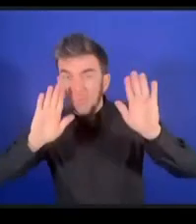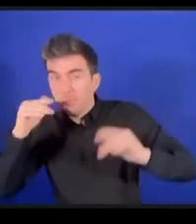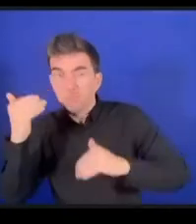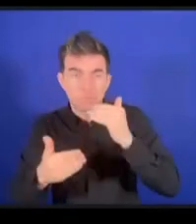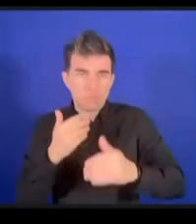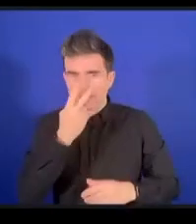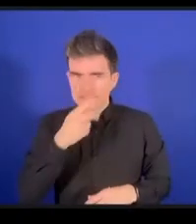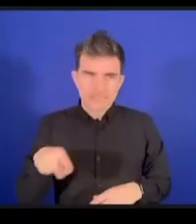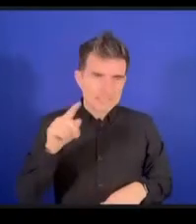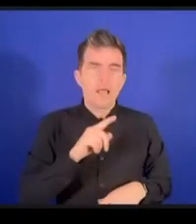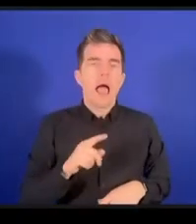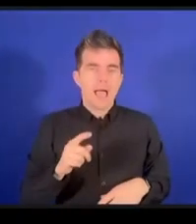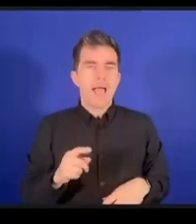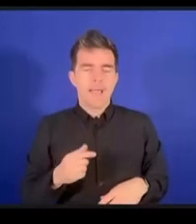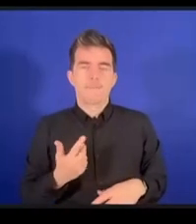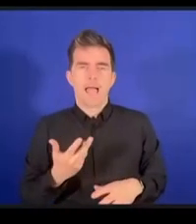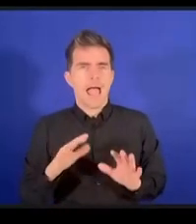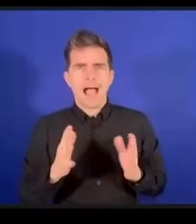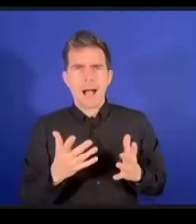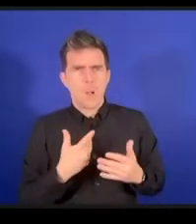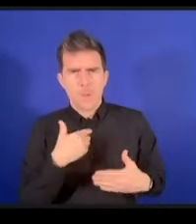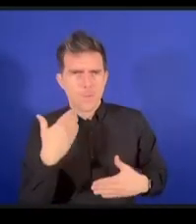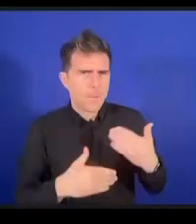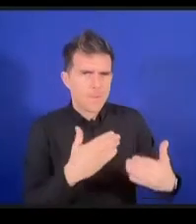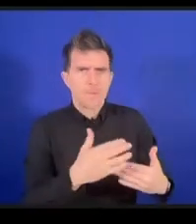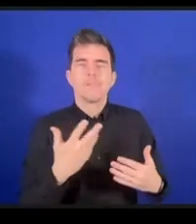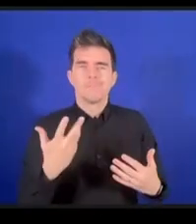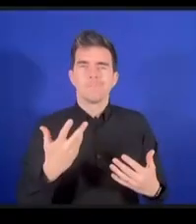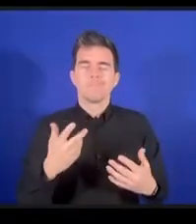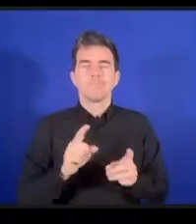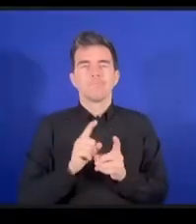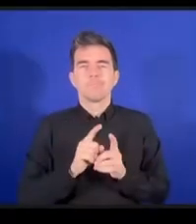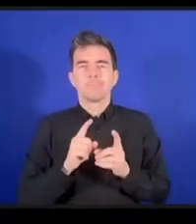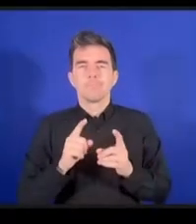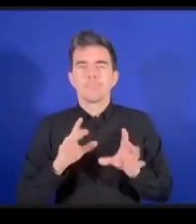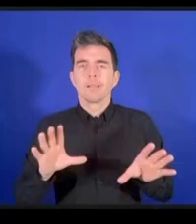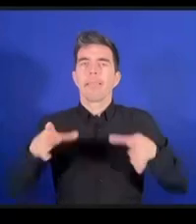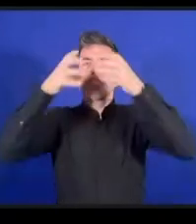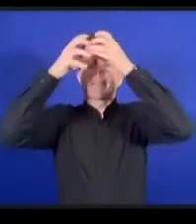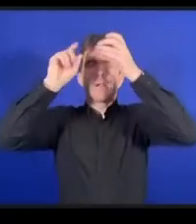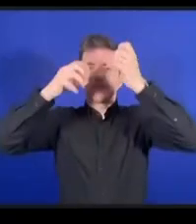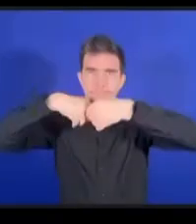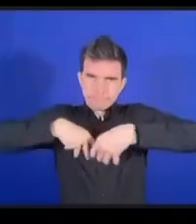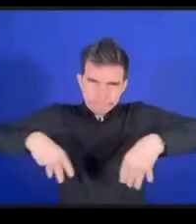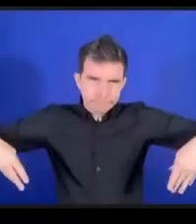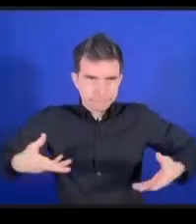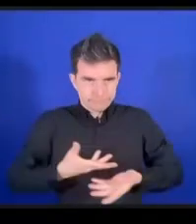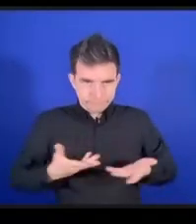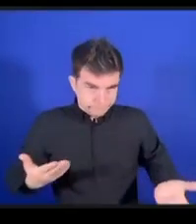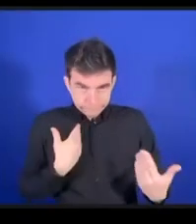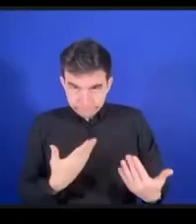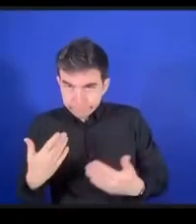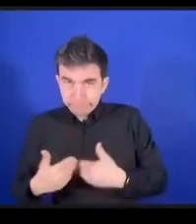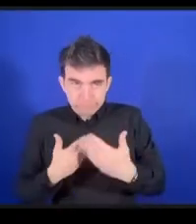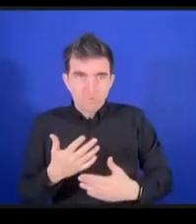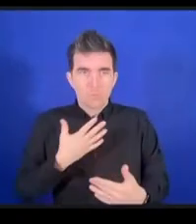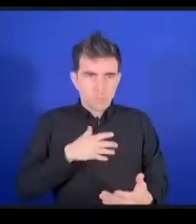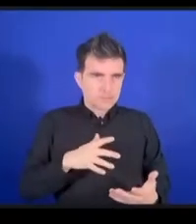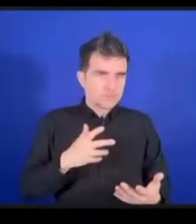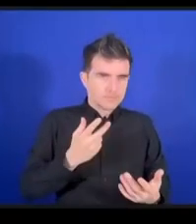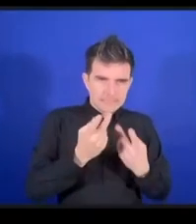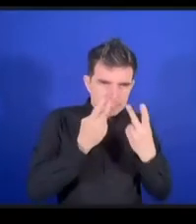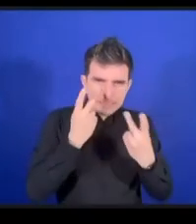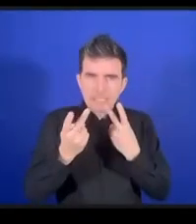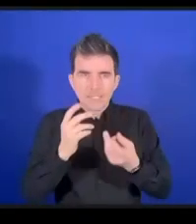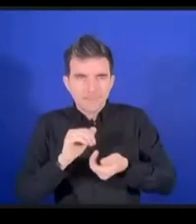つまりそういったコラボレーションと共通のデリバレーションのためのそういったもの